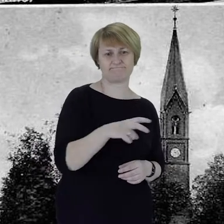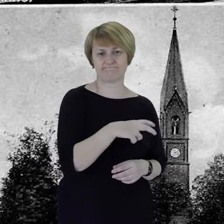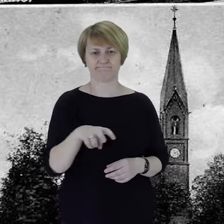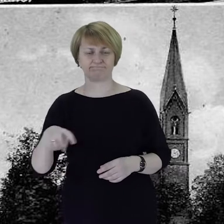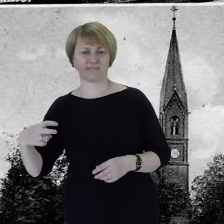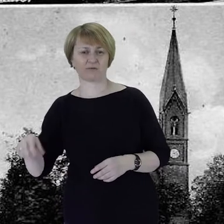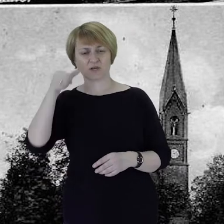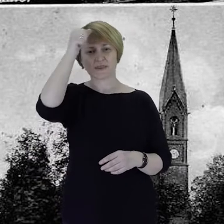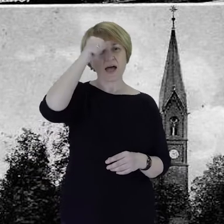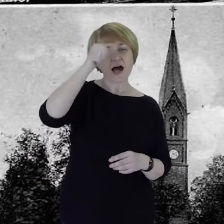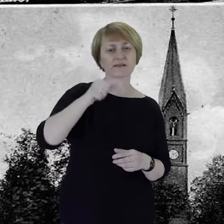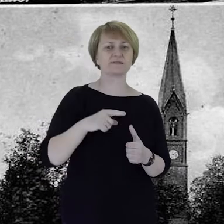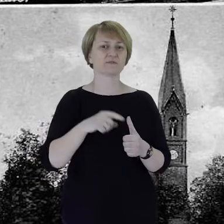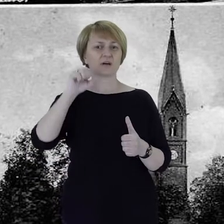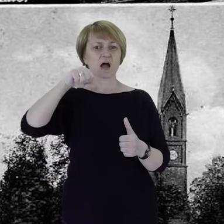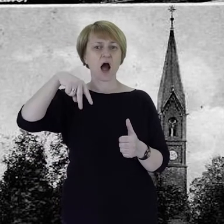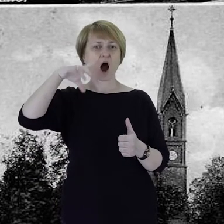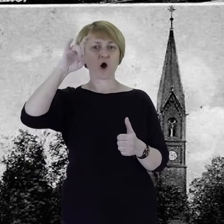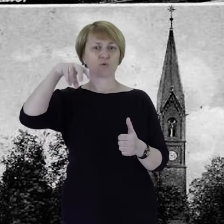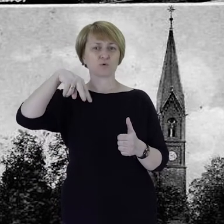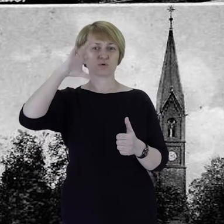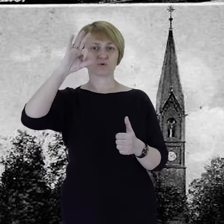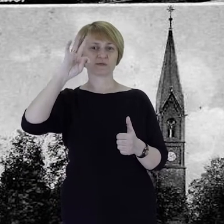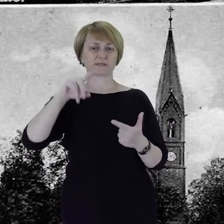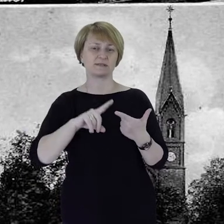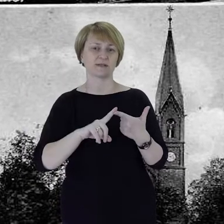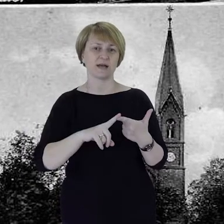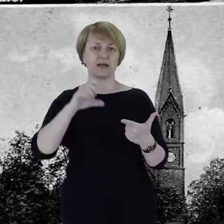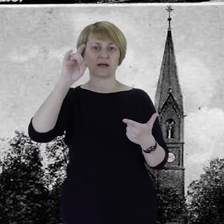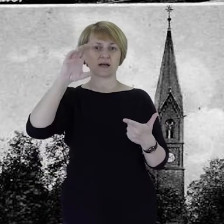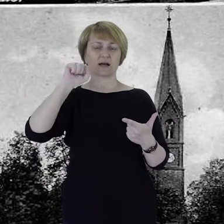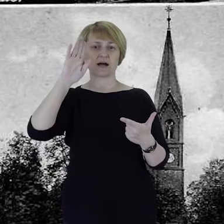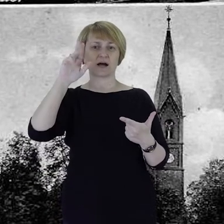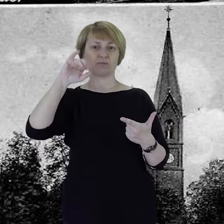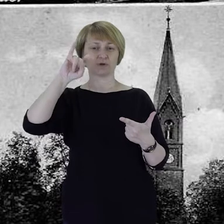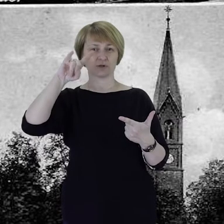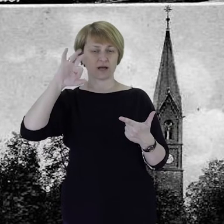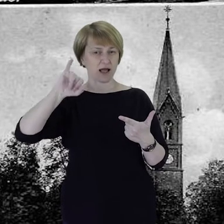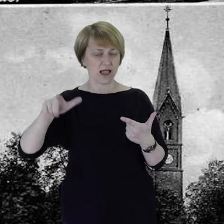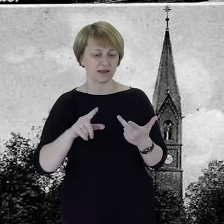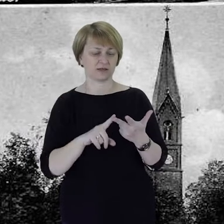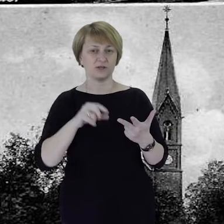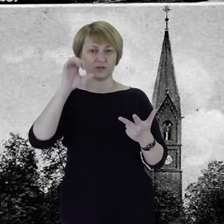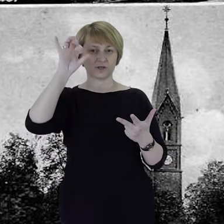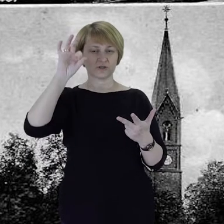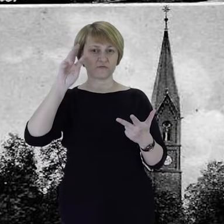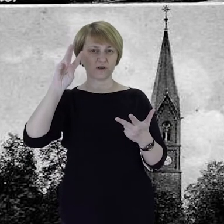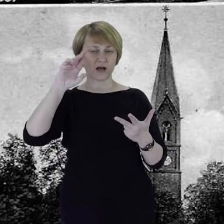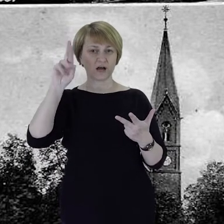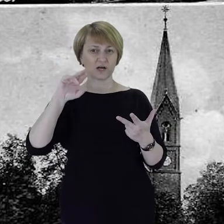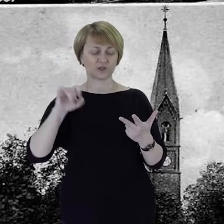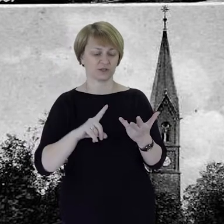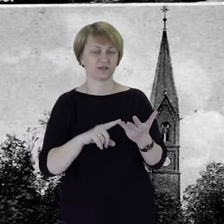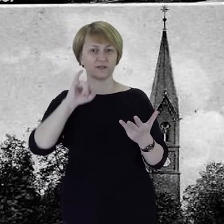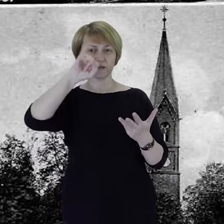na te nazwy Augustyna, na Gabriela, na Grzonki, na świeżego Jaronia, tych bardzo